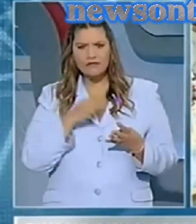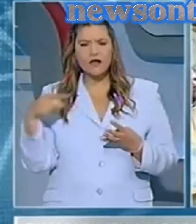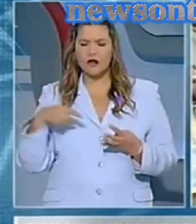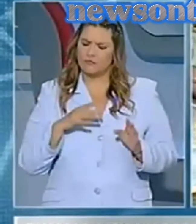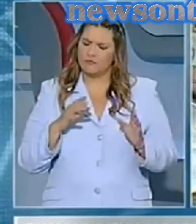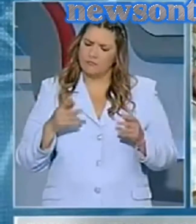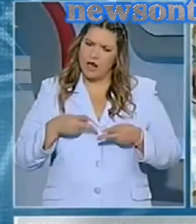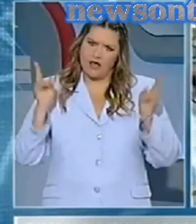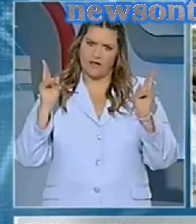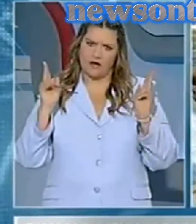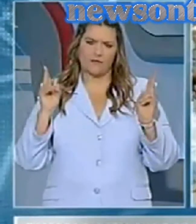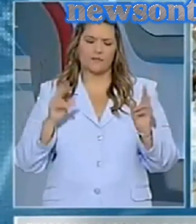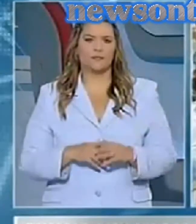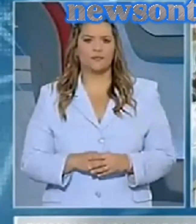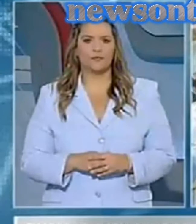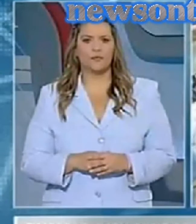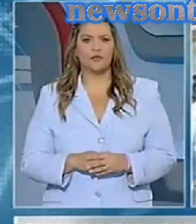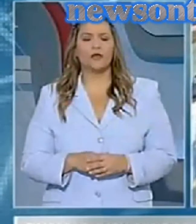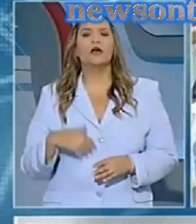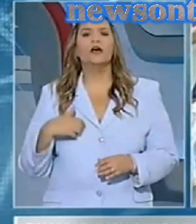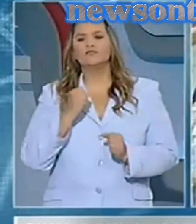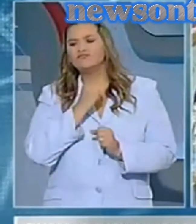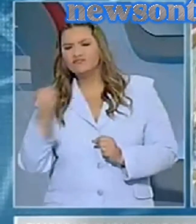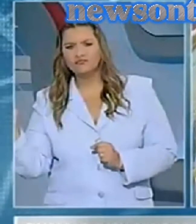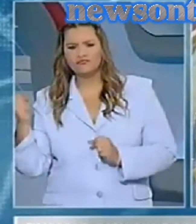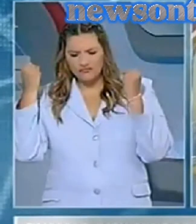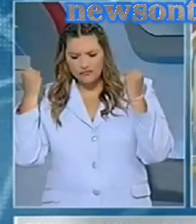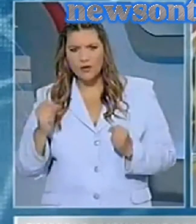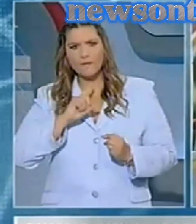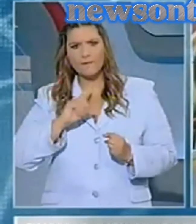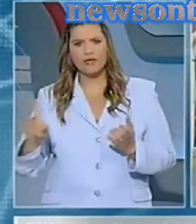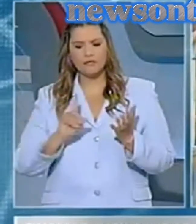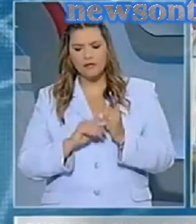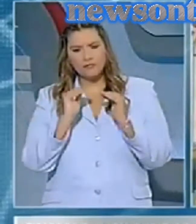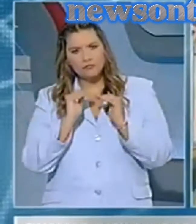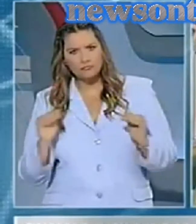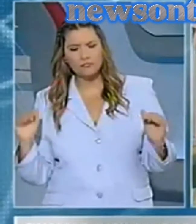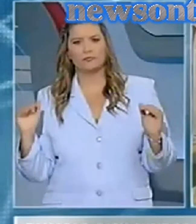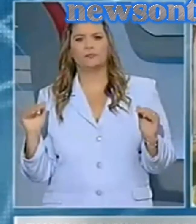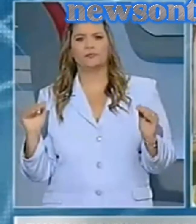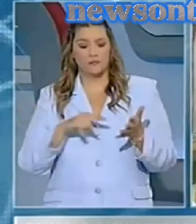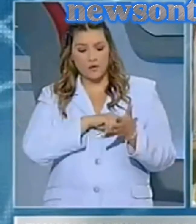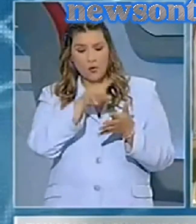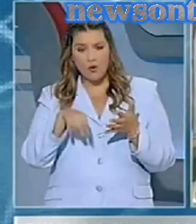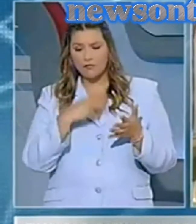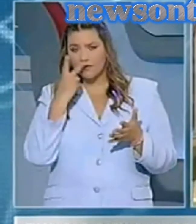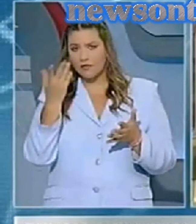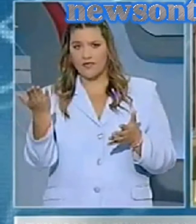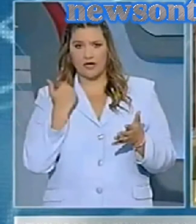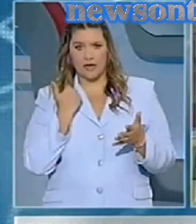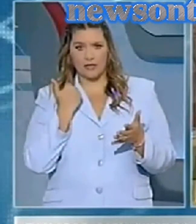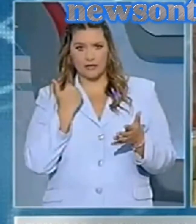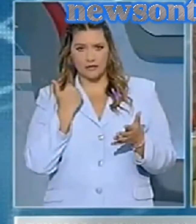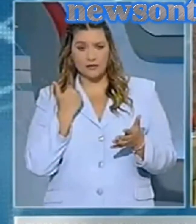δεν έχεις δικαίωμα να προωθείς την ακρότητα, διότι τότε τους